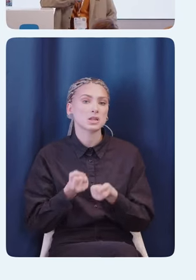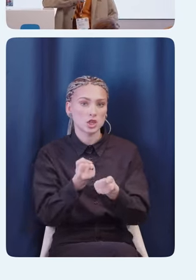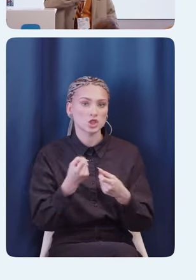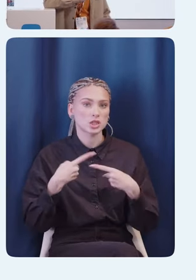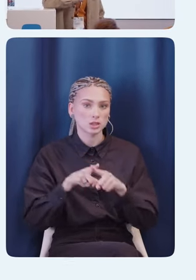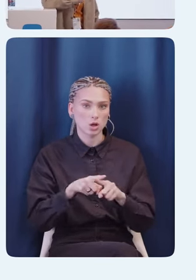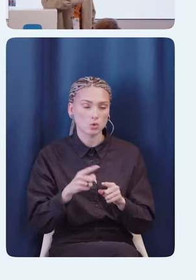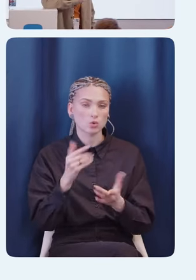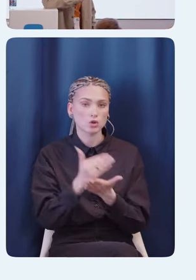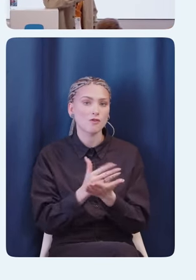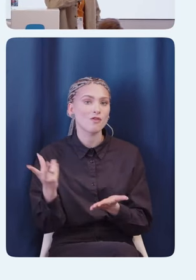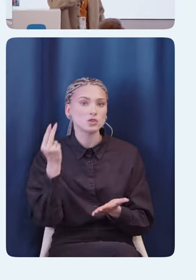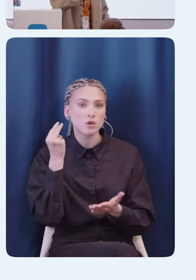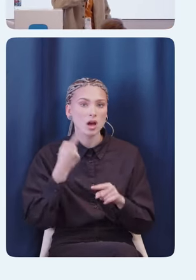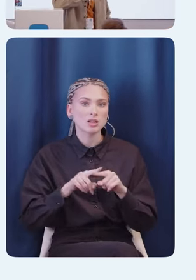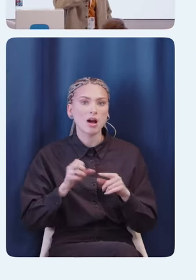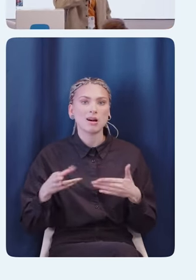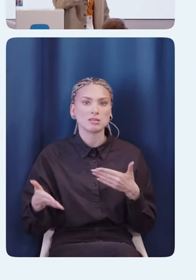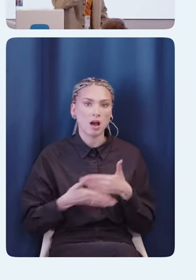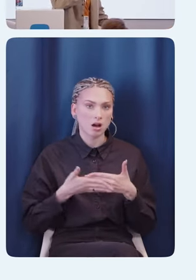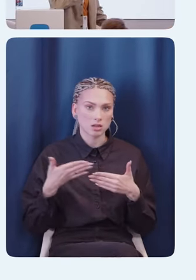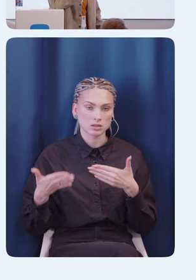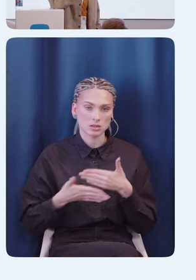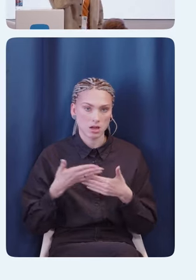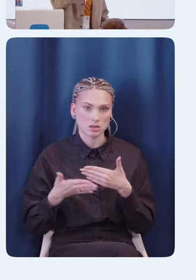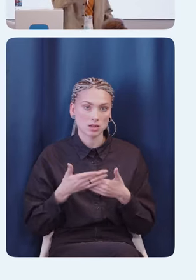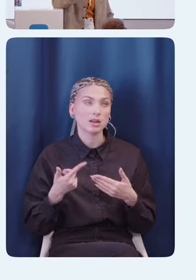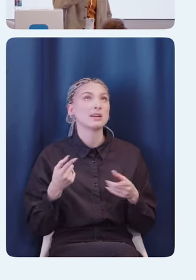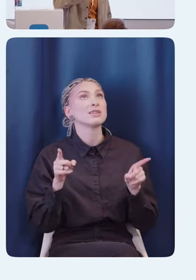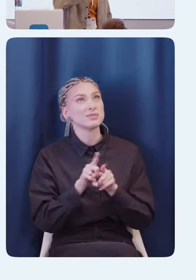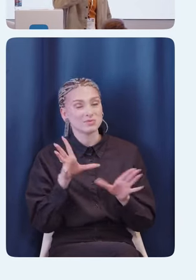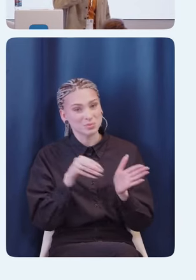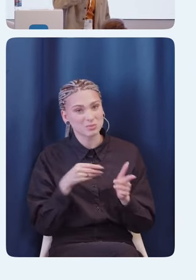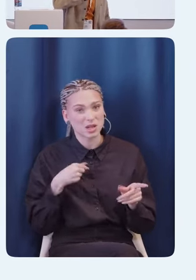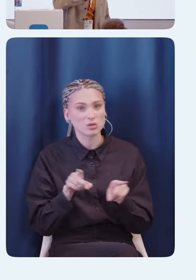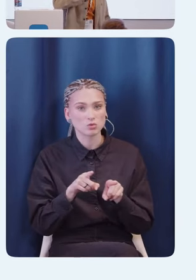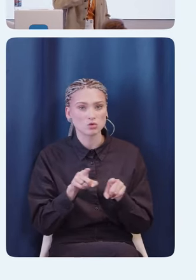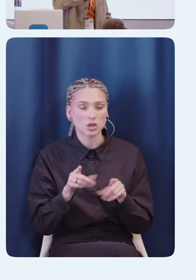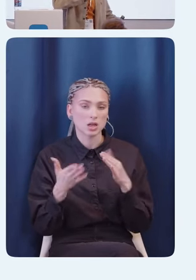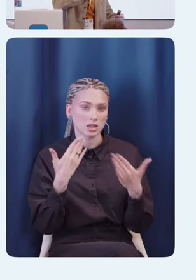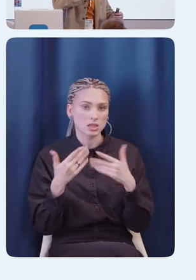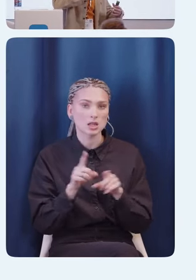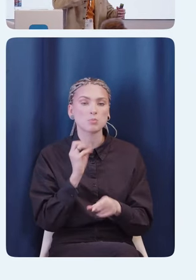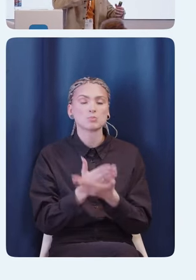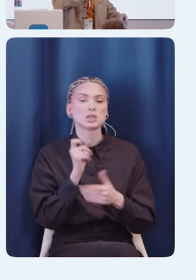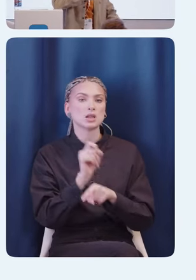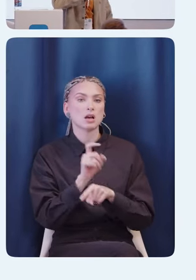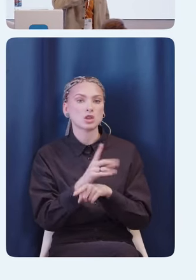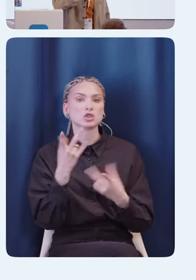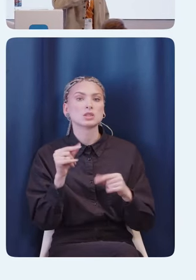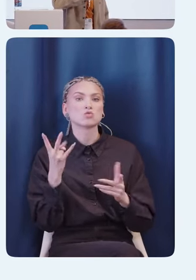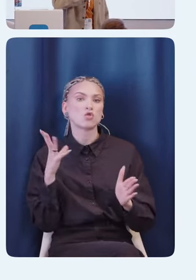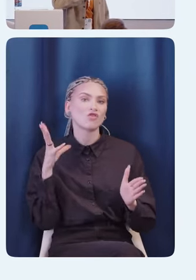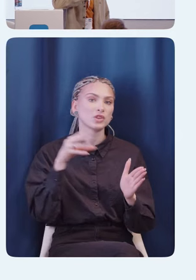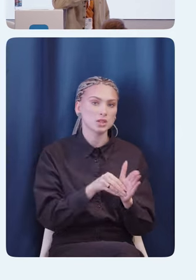как некому средству наказания. То есть, ну, я, в принципе, тоже к этому, наверное, относился. Именно к задачам, когда необходимо внедрять